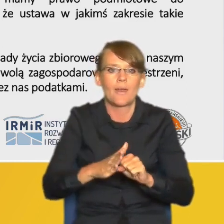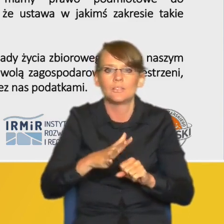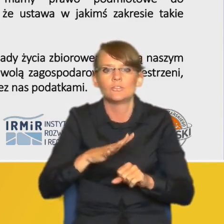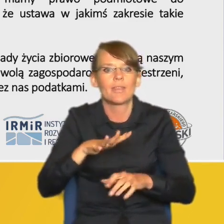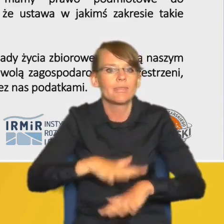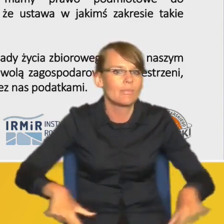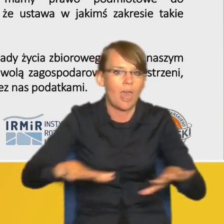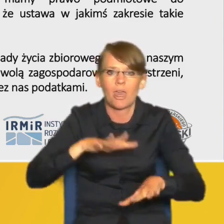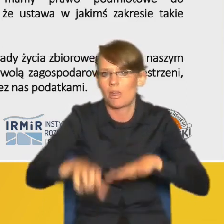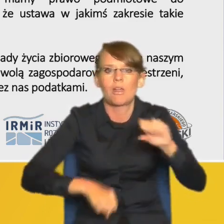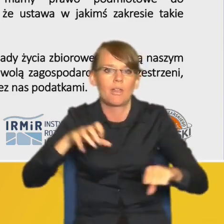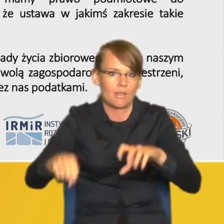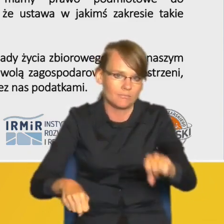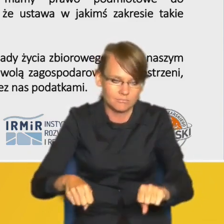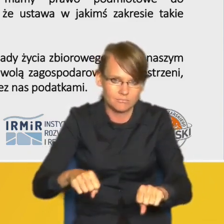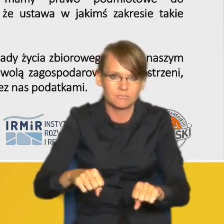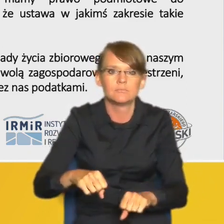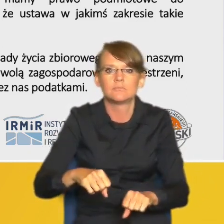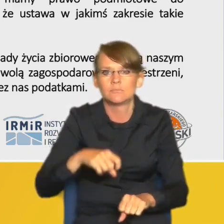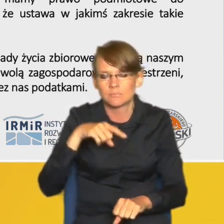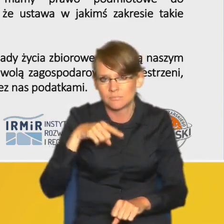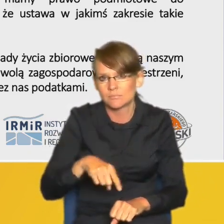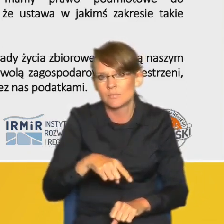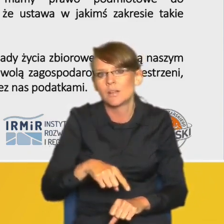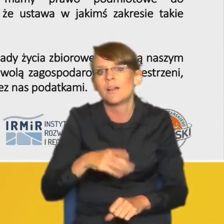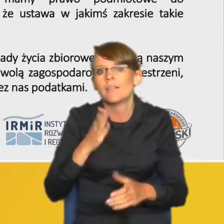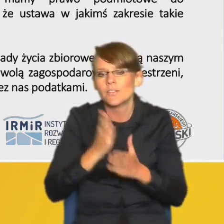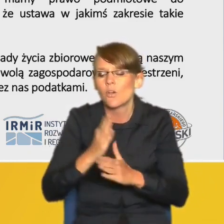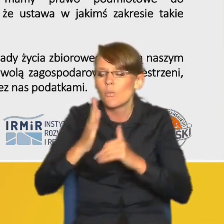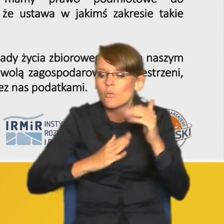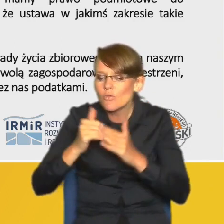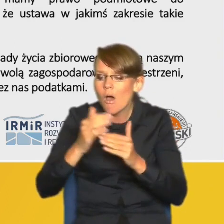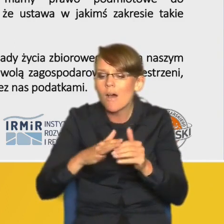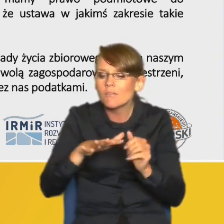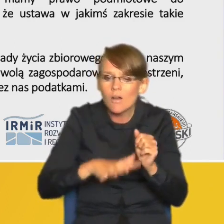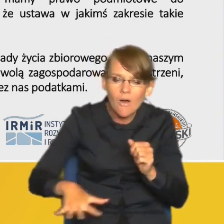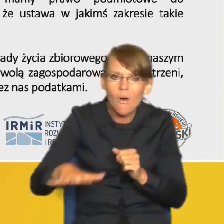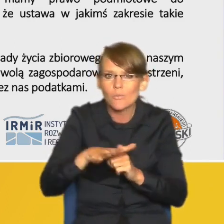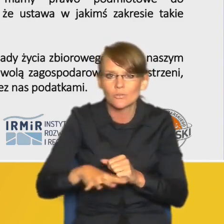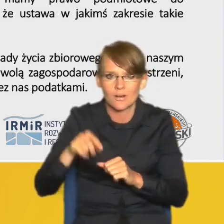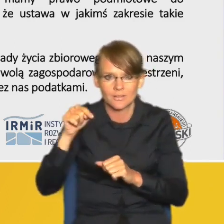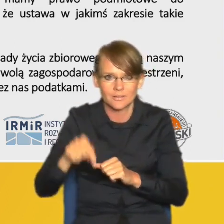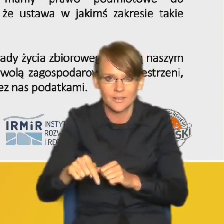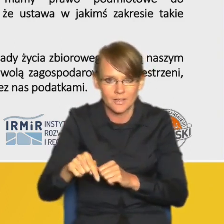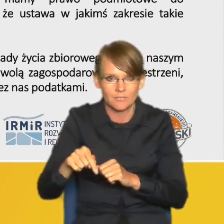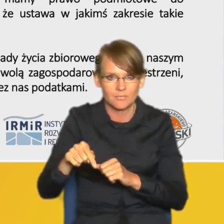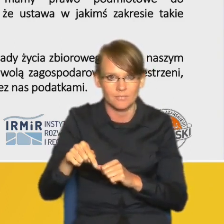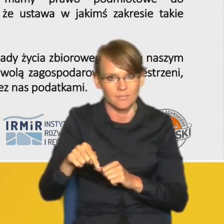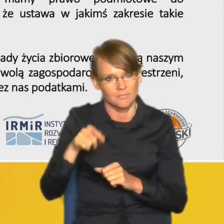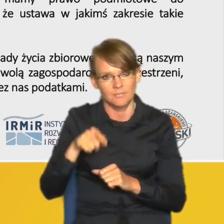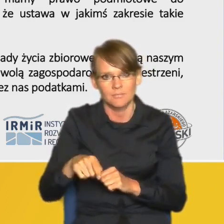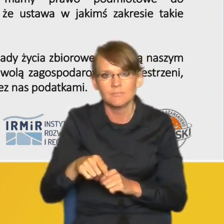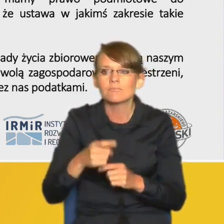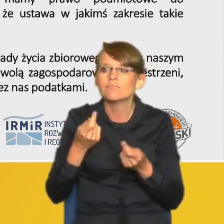terenową do zagospodarowania dochodzi na tych obszarach które których zagospodarowanie ma